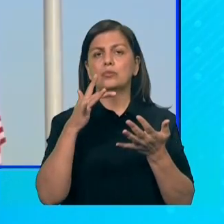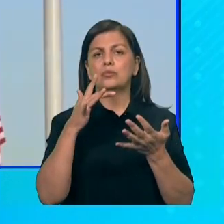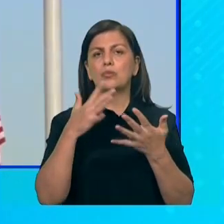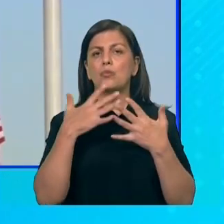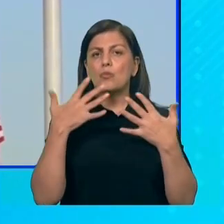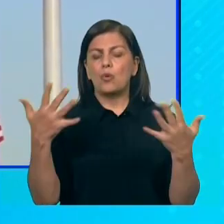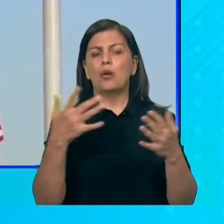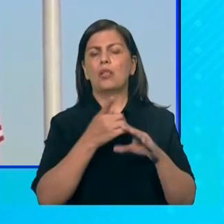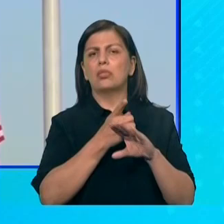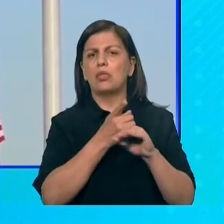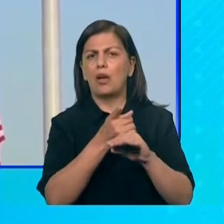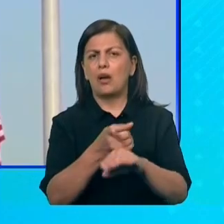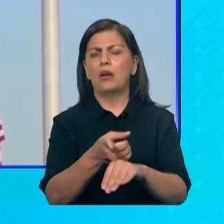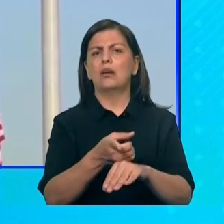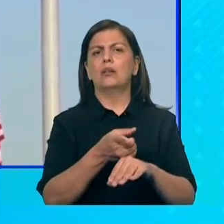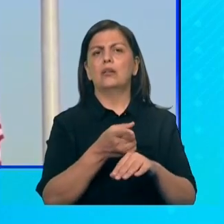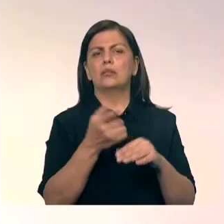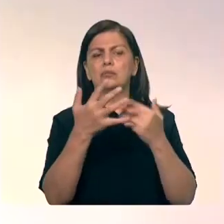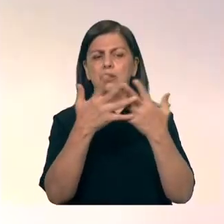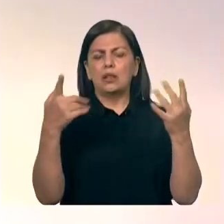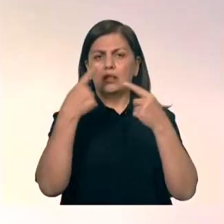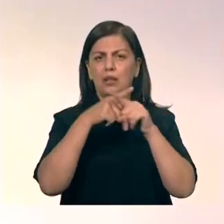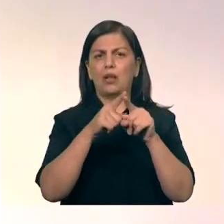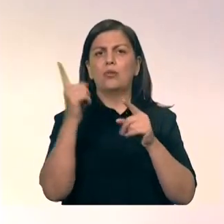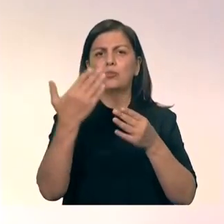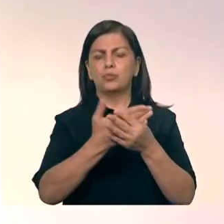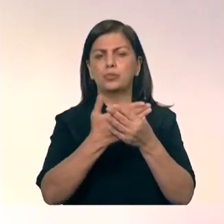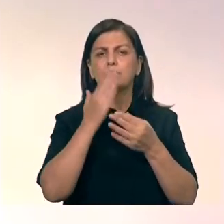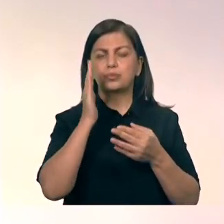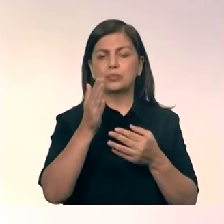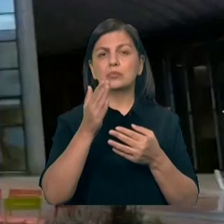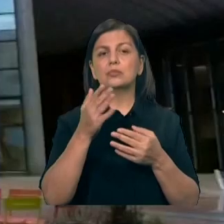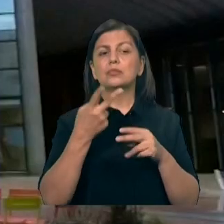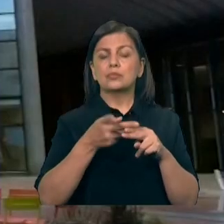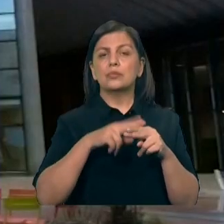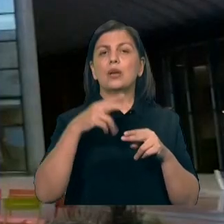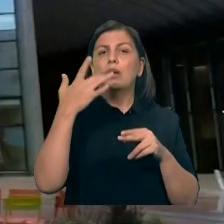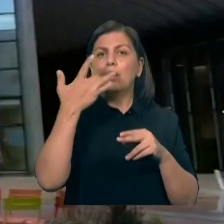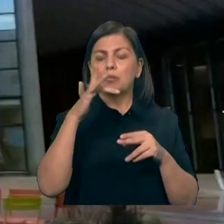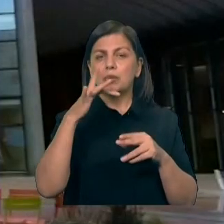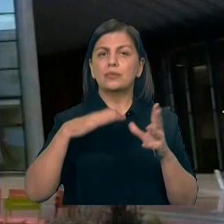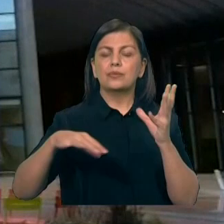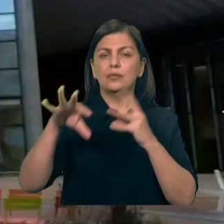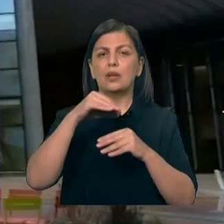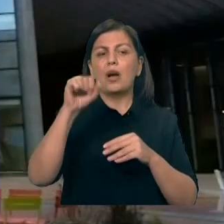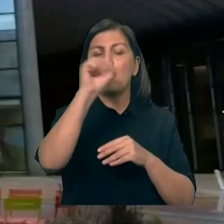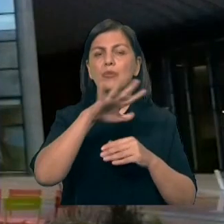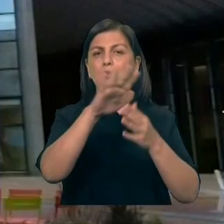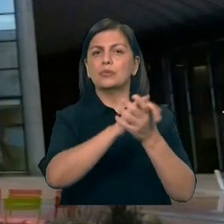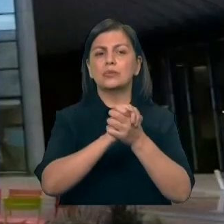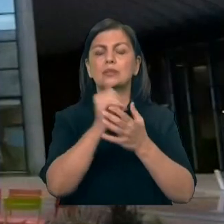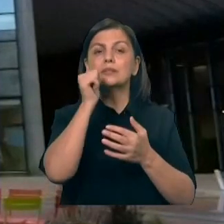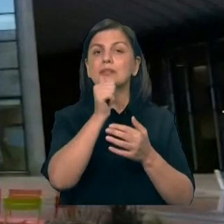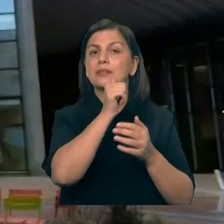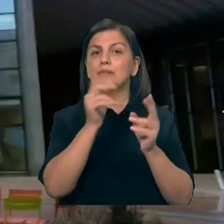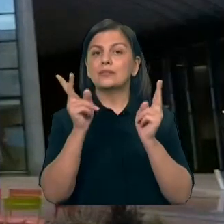Ukrayna yə tam logistik təslək verəcəklər. O da ki, ABŞ-ı Avropa İttifaqı məhvi görüşündə müzakirə edilən plan